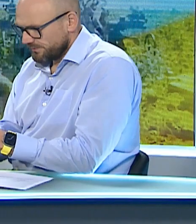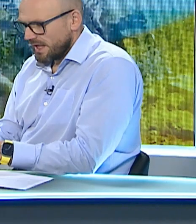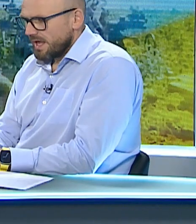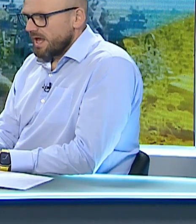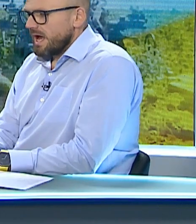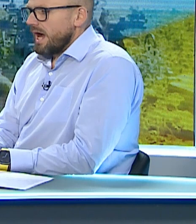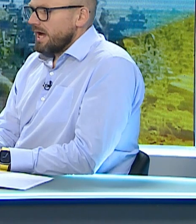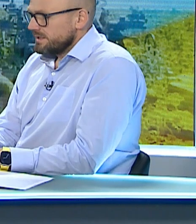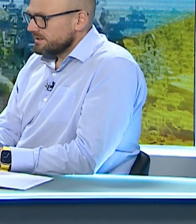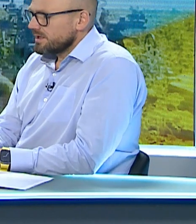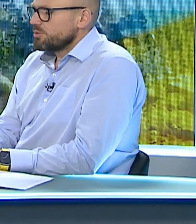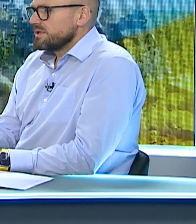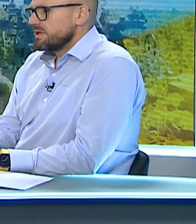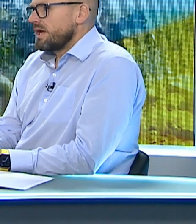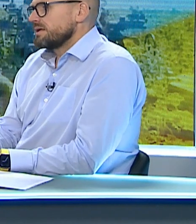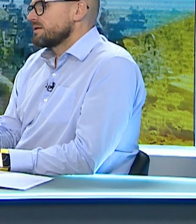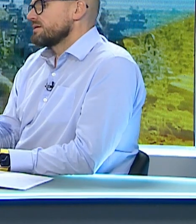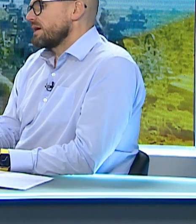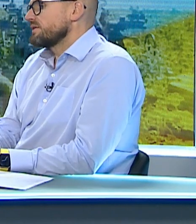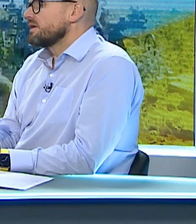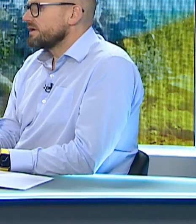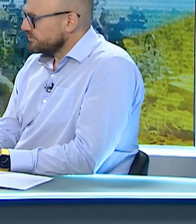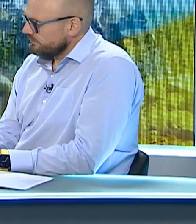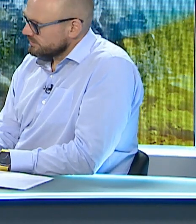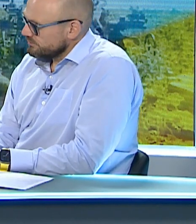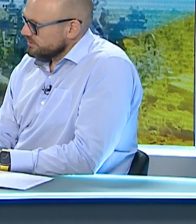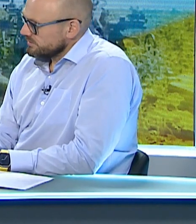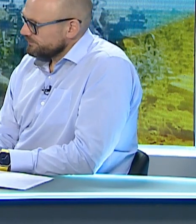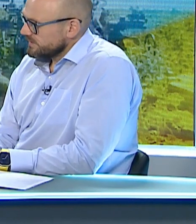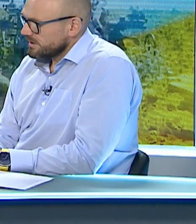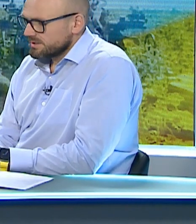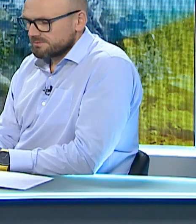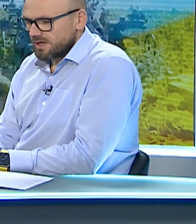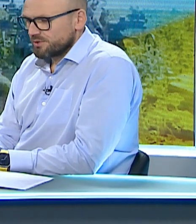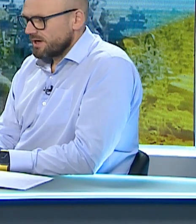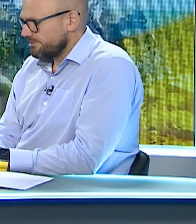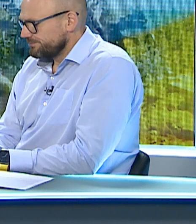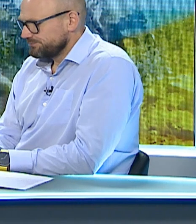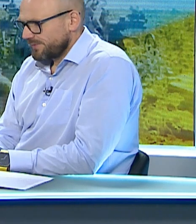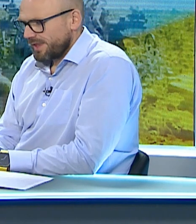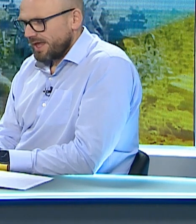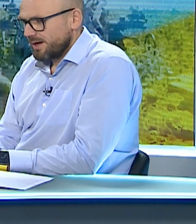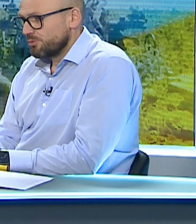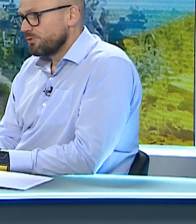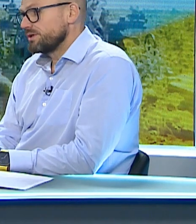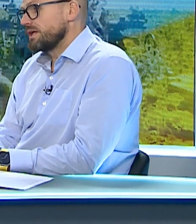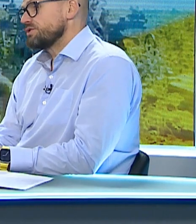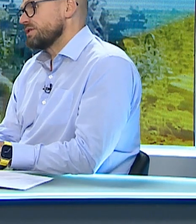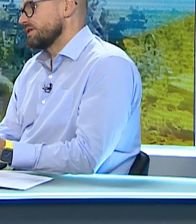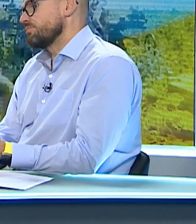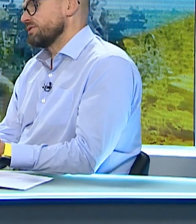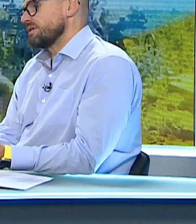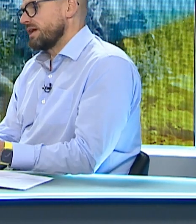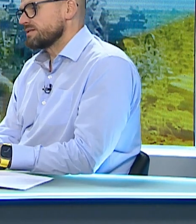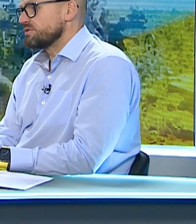Точно. А є таке поняття, як графіки аварійного відключення. Так називаємо ГАФ. Або є